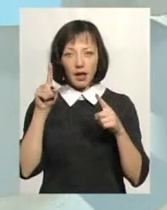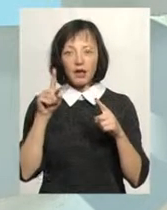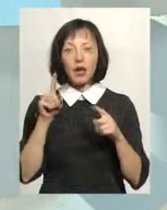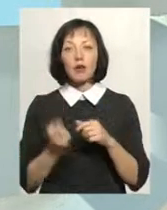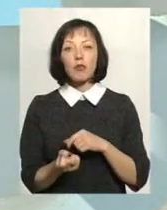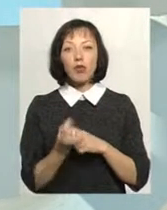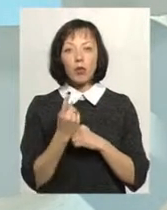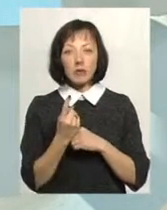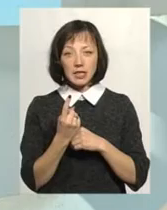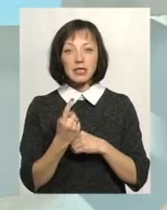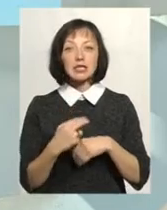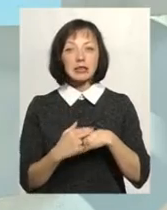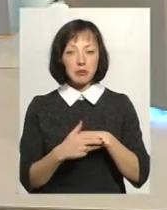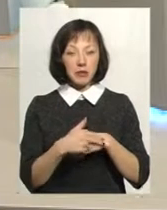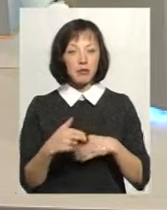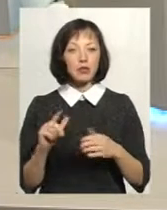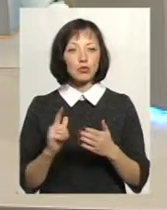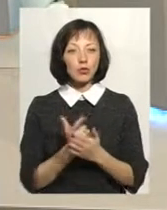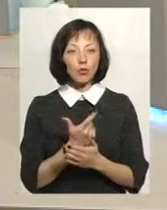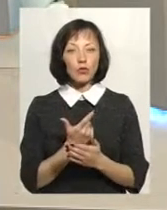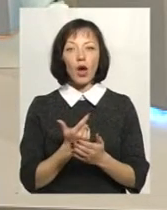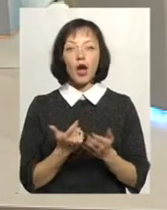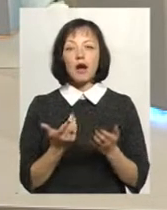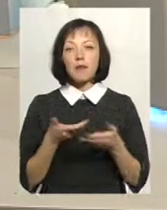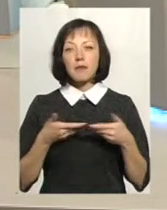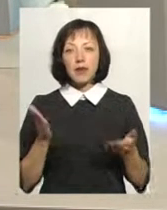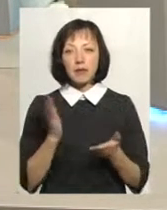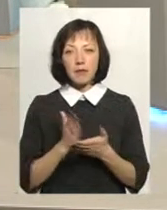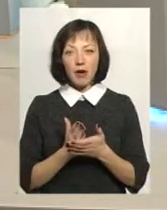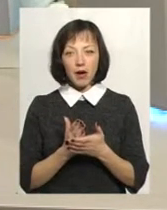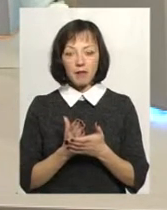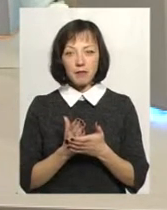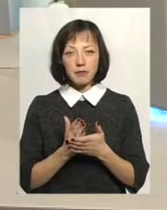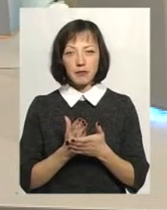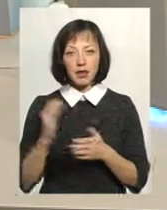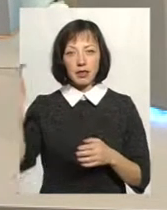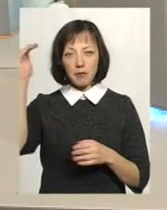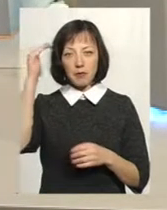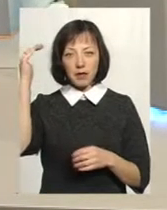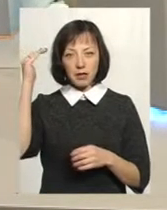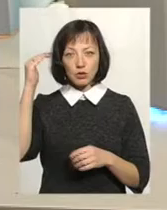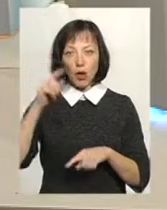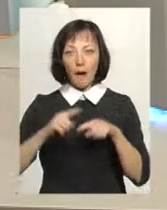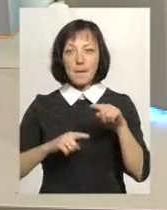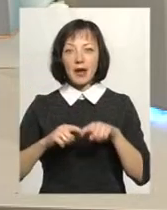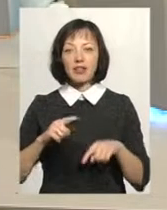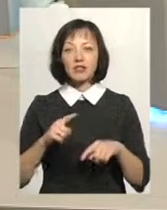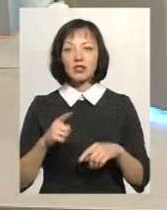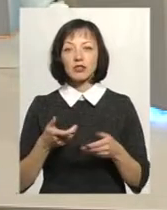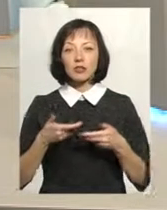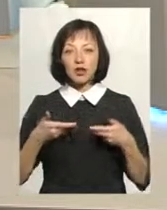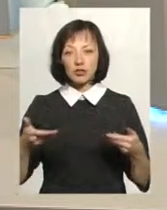походить із Біблії знову ж таки, що ми маємо небесну нашу батьківщину, де нас чекає